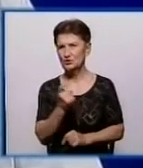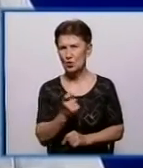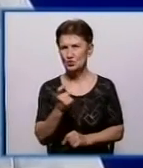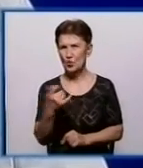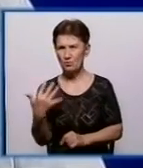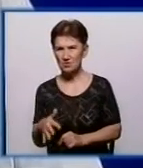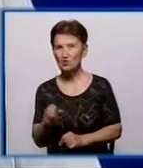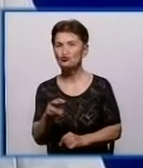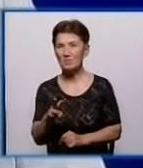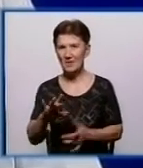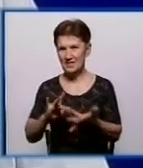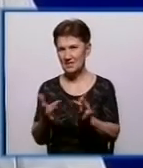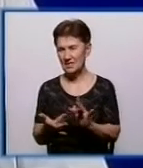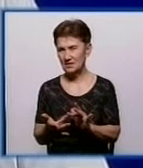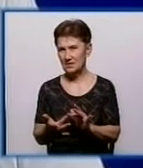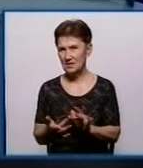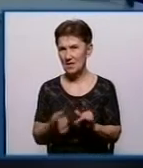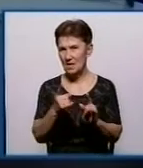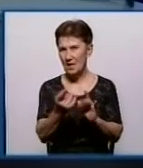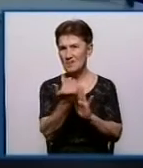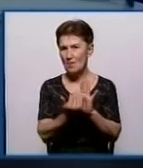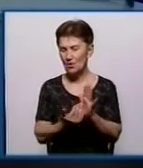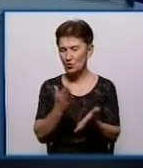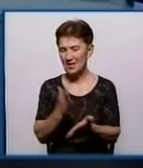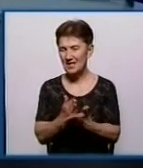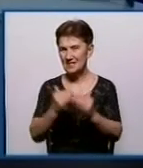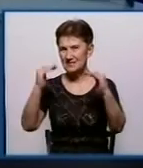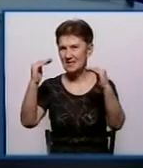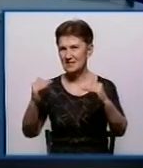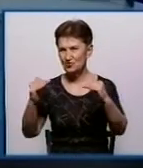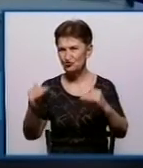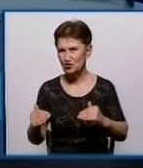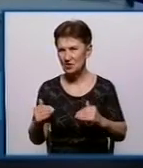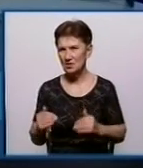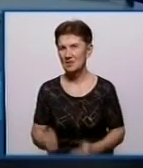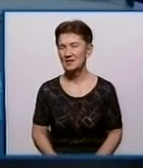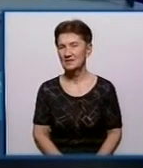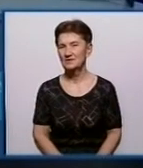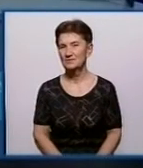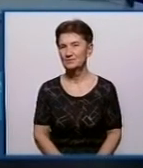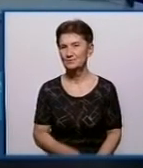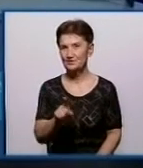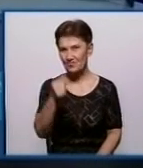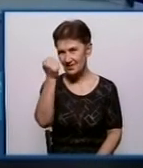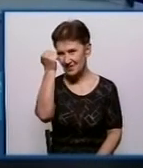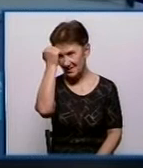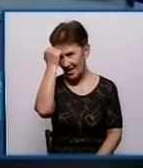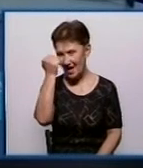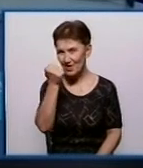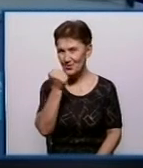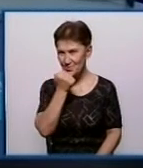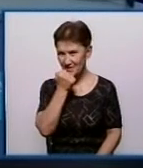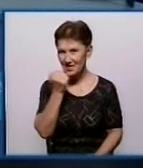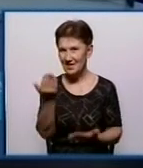вартість інтернету. І на порядок є нижчими, ніж опалення, газопостачання і електроенергії. Дякую вам. Ось такі реалії